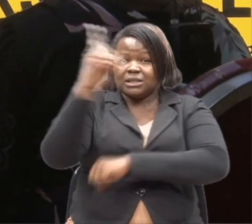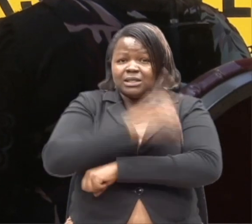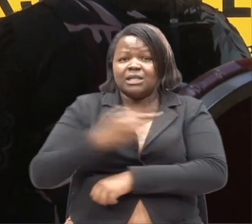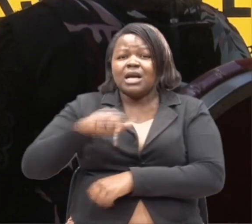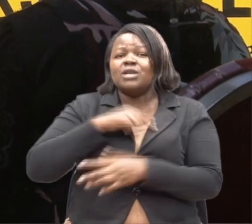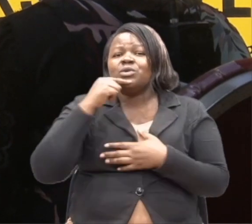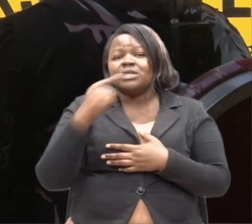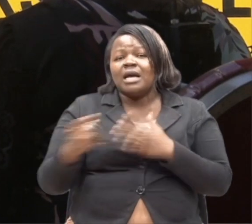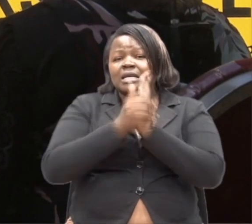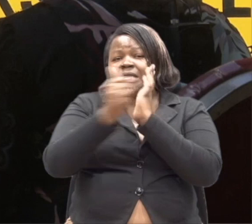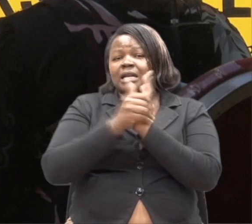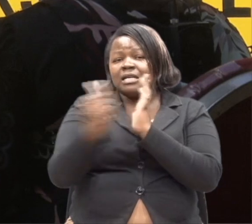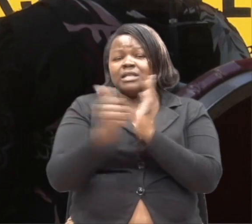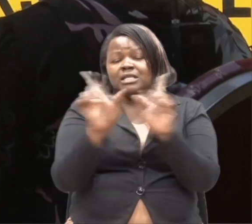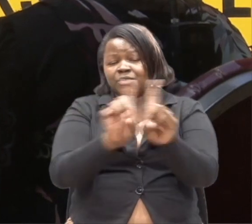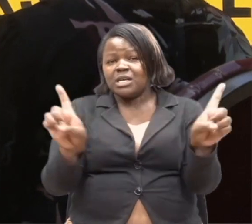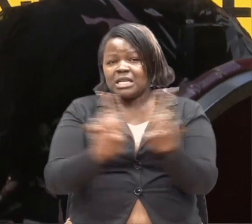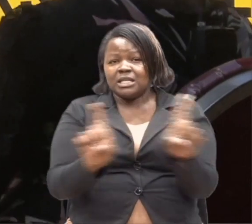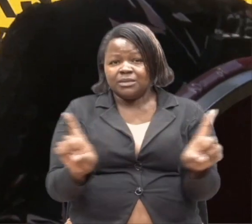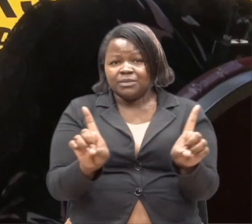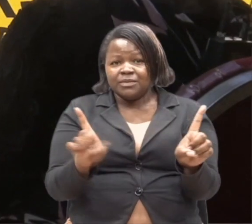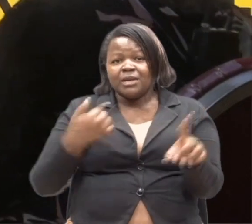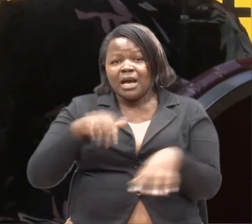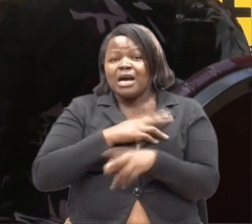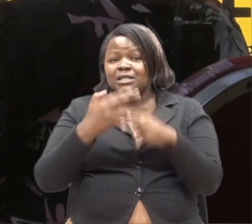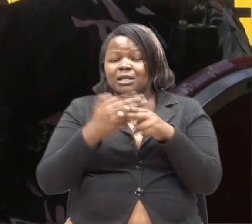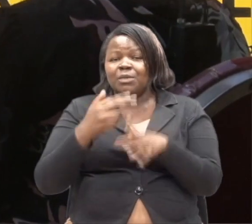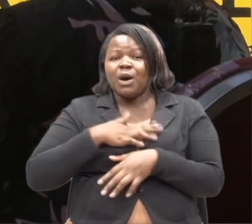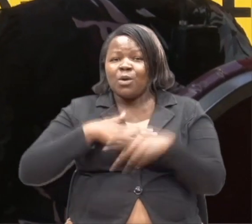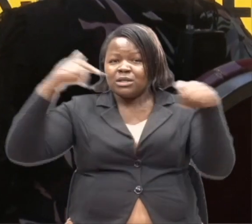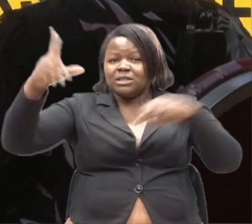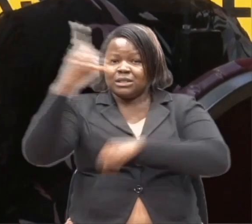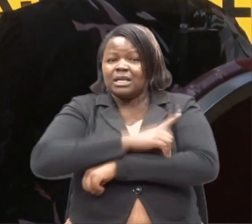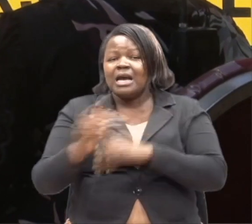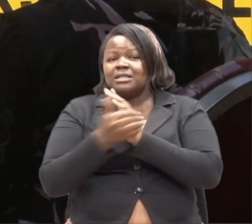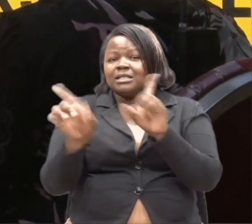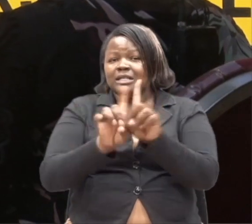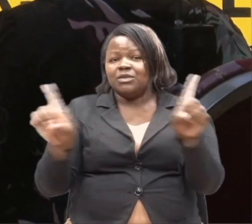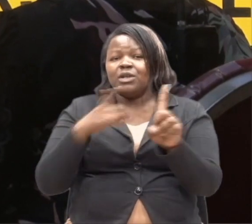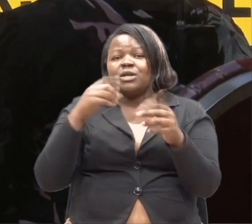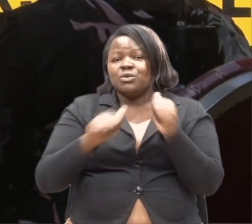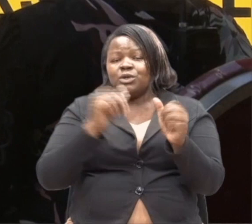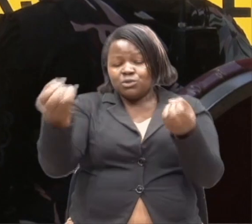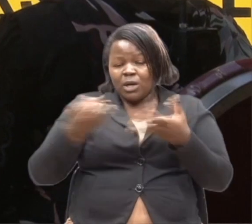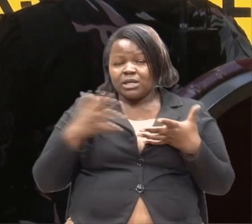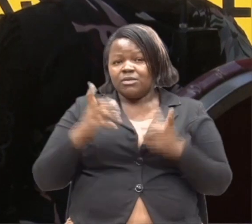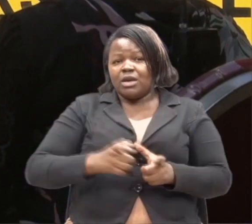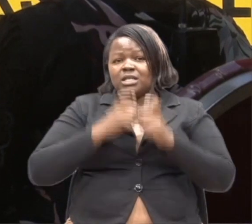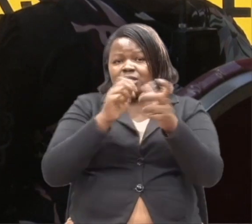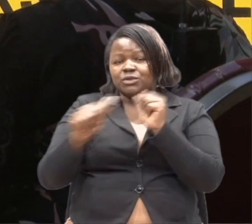tunaitua Talented Differently. Talented Differently. Talented Differently. Nikupatiwa vipa watapauti na wengine.